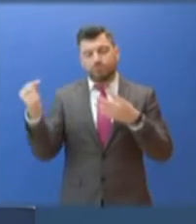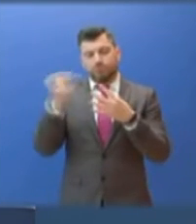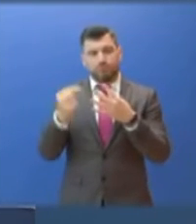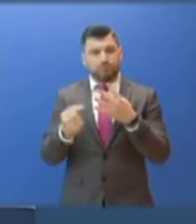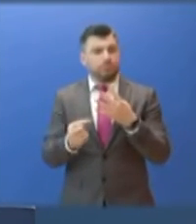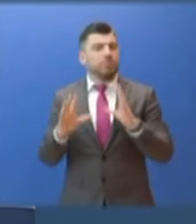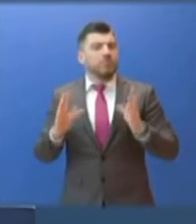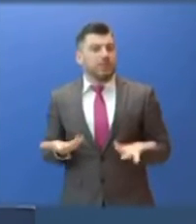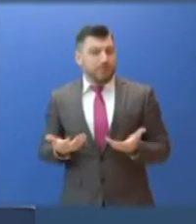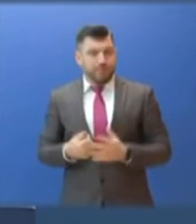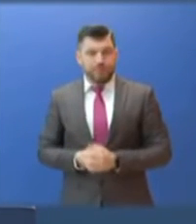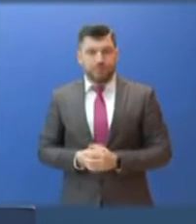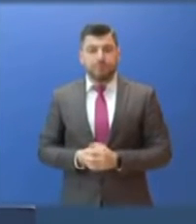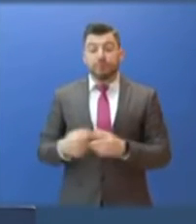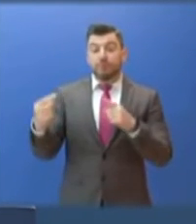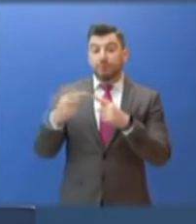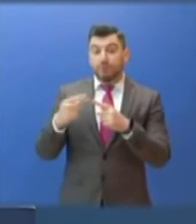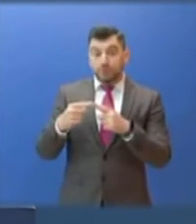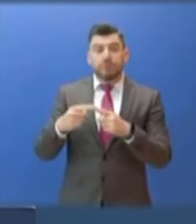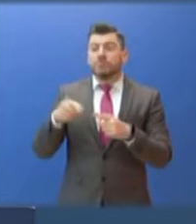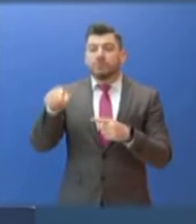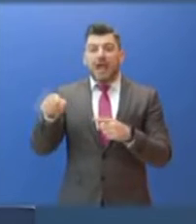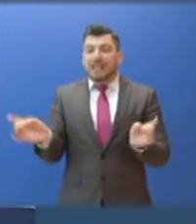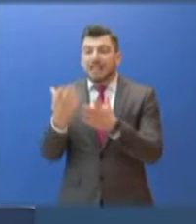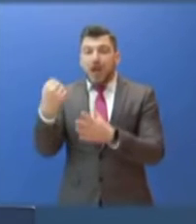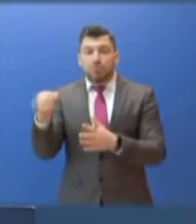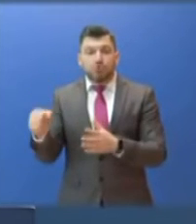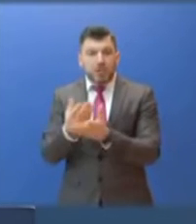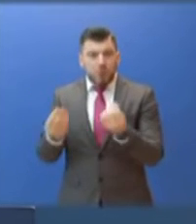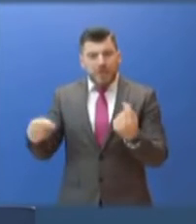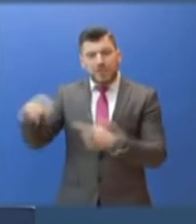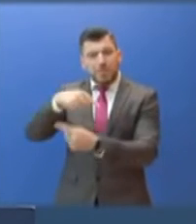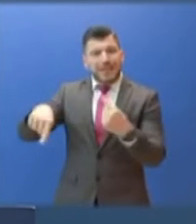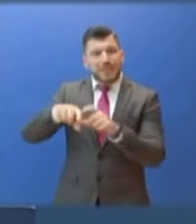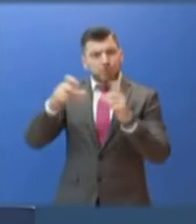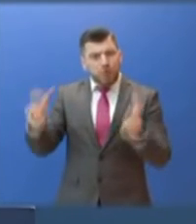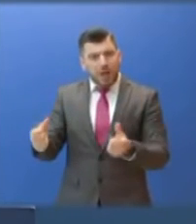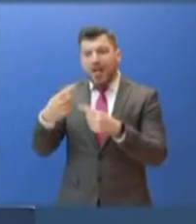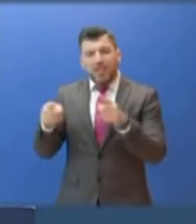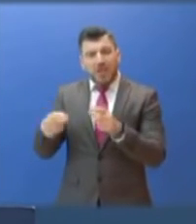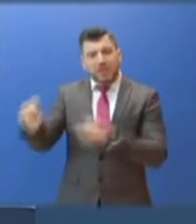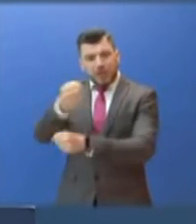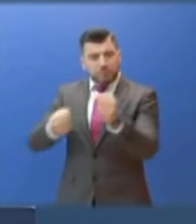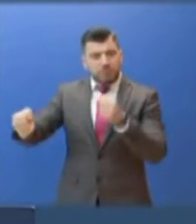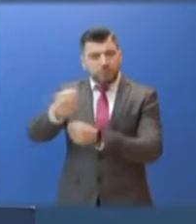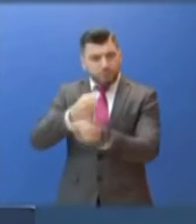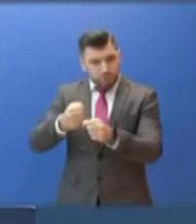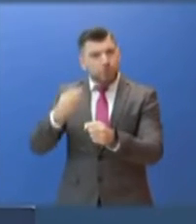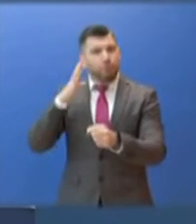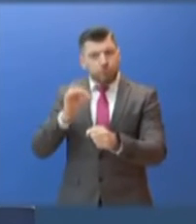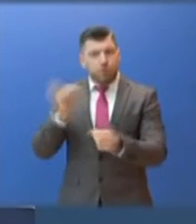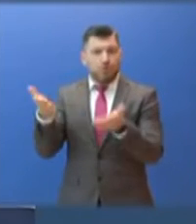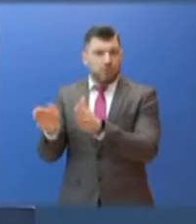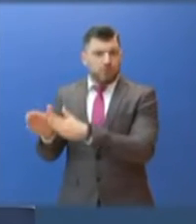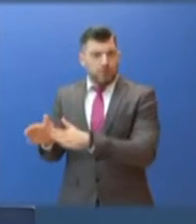πυλώνες. Πρώτα απ' όλα, στην αναδιάταξη του δυναμικού μέσα στις σχολικές μονάδες με βάση το σχέδιο που έχουν εκπονήσει οι ίδιες οι διευθύνσεις. Δεύτερον, στις